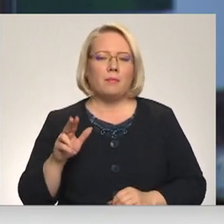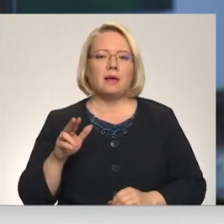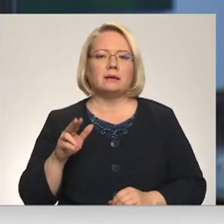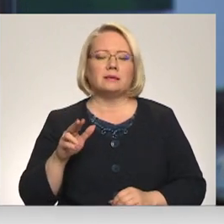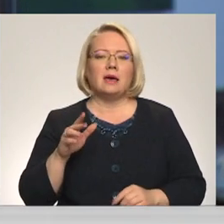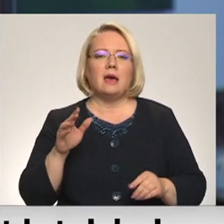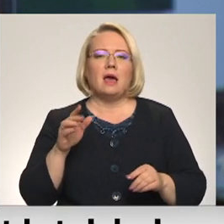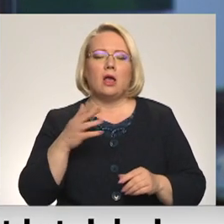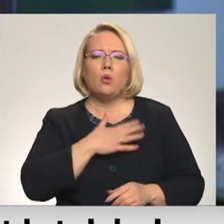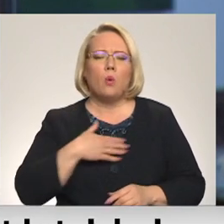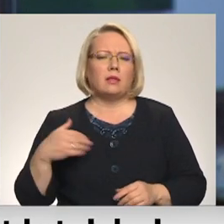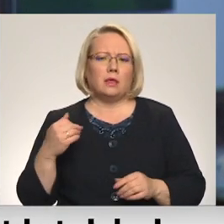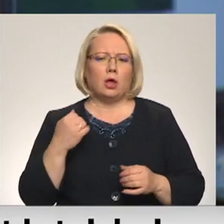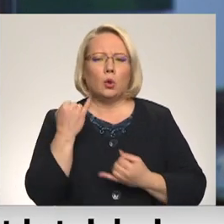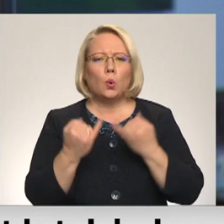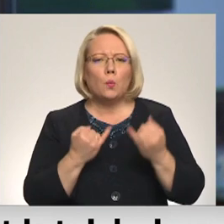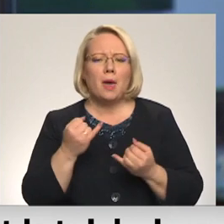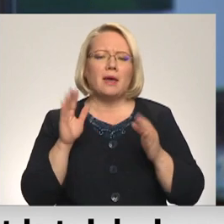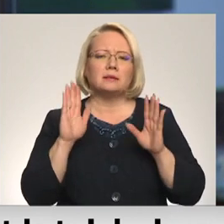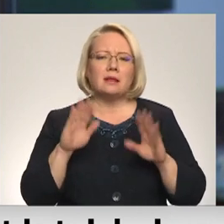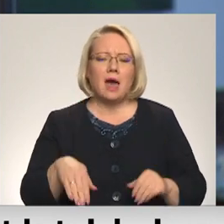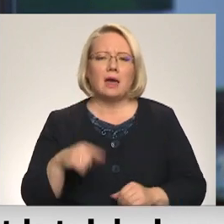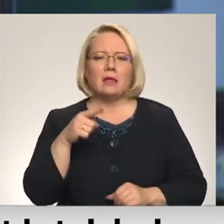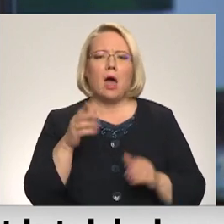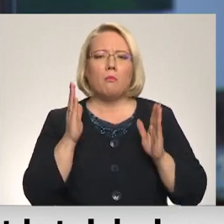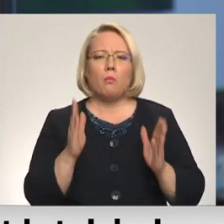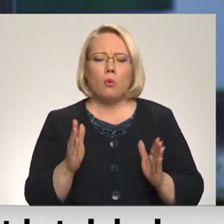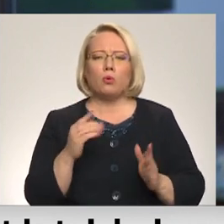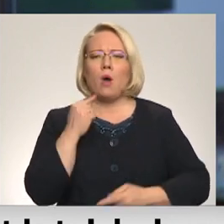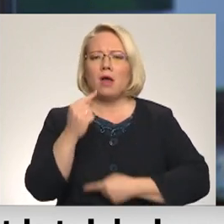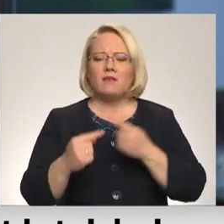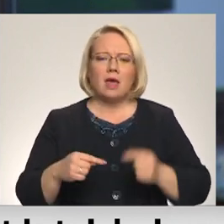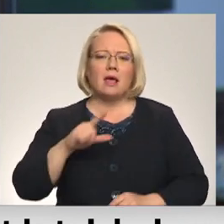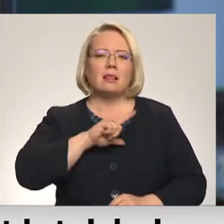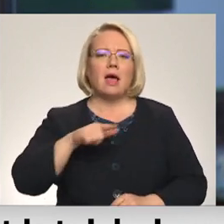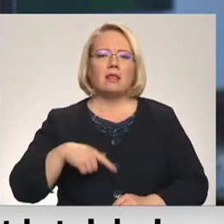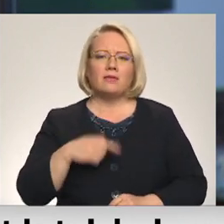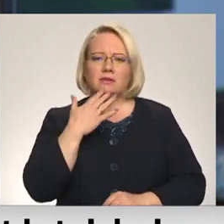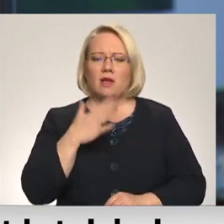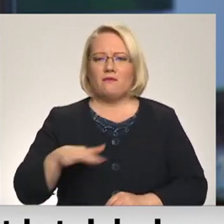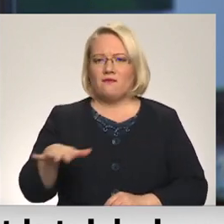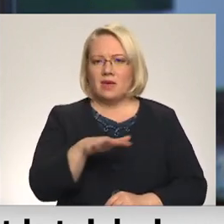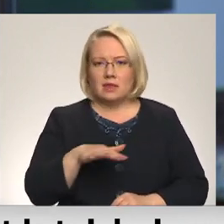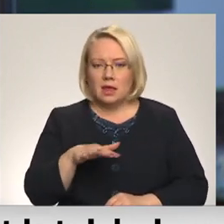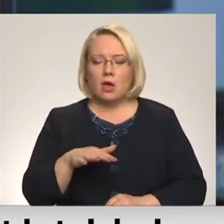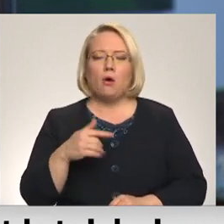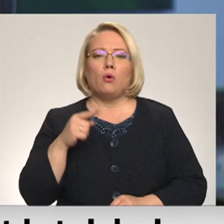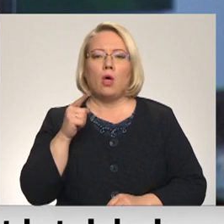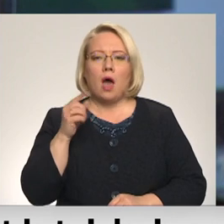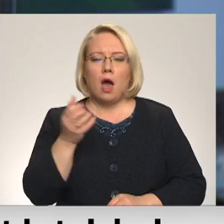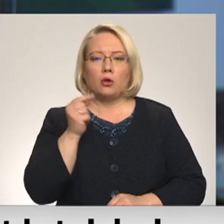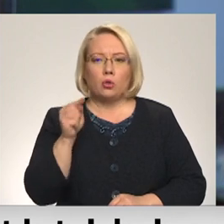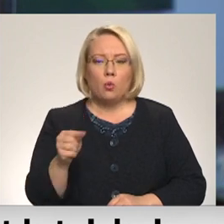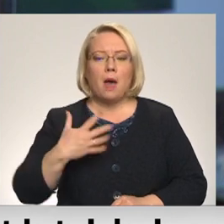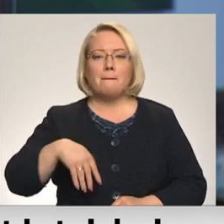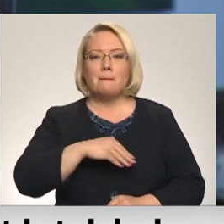pilsēta rūpējas par to, ka tā kļūst par arvienu latviskāku vidi. Ar to mēs saprotam, ka